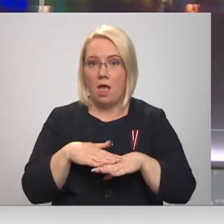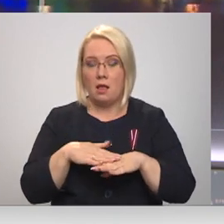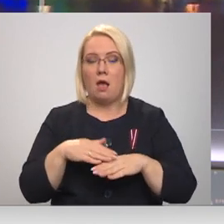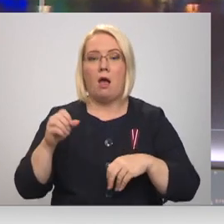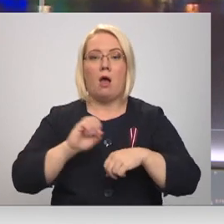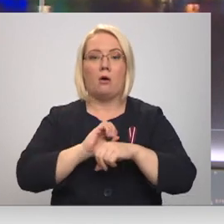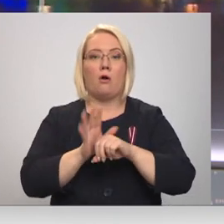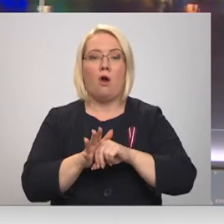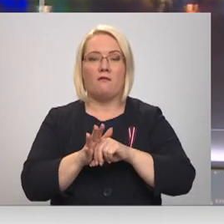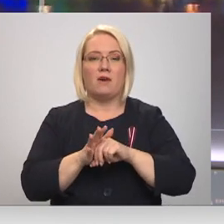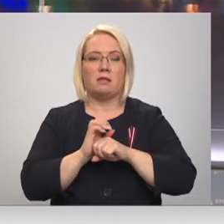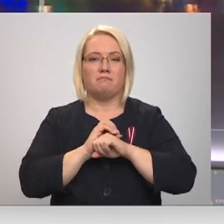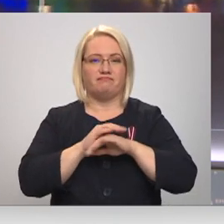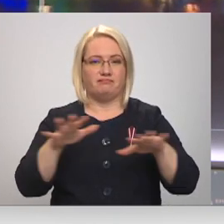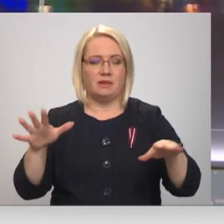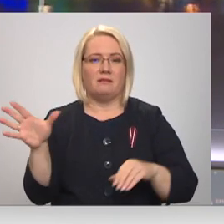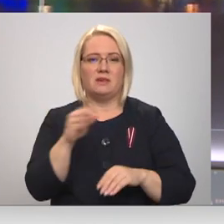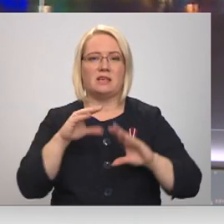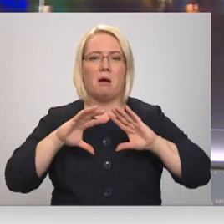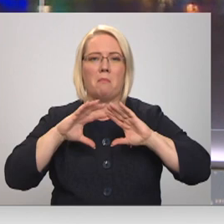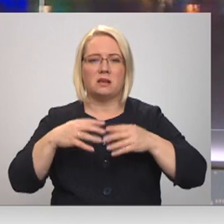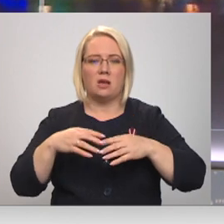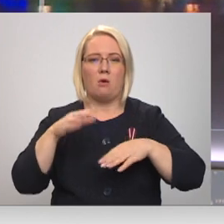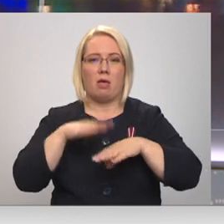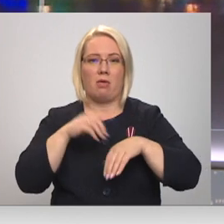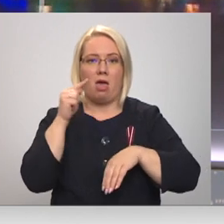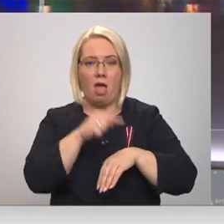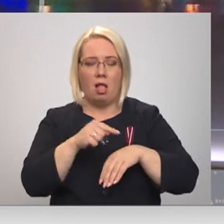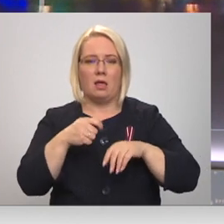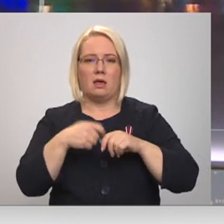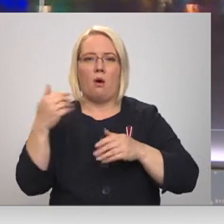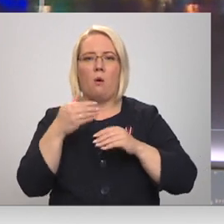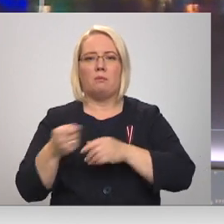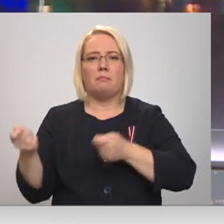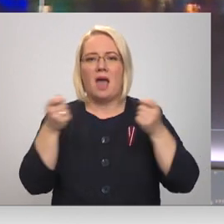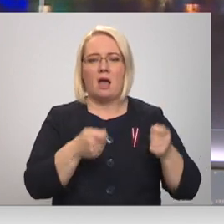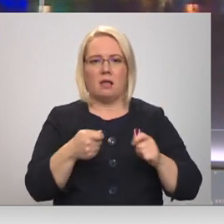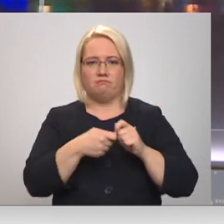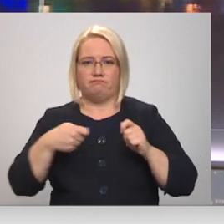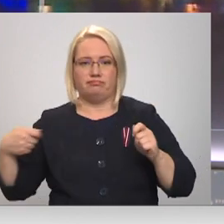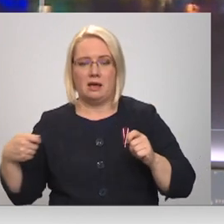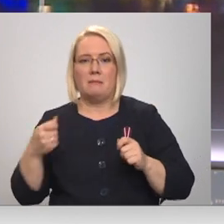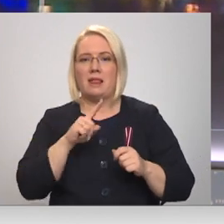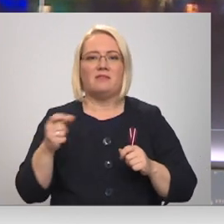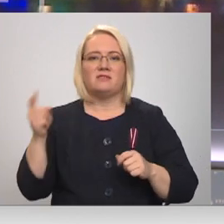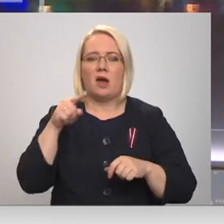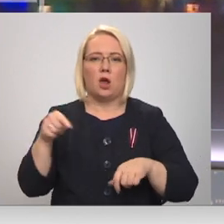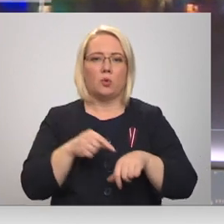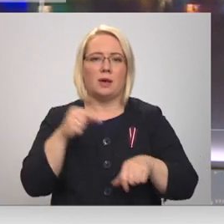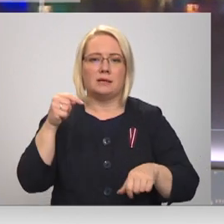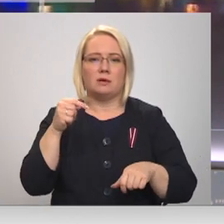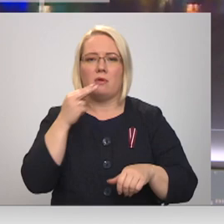Covid pandēmija visā pasaulē izraisīja piegājuši kavēšanos un viena no nozerēm, kas to izjota viss skaudrāk, bija